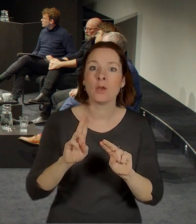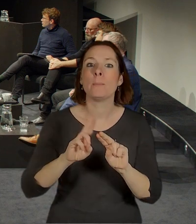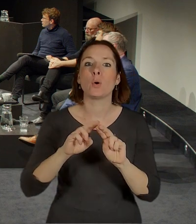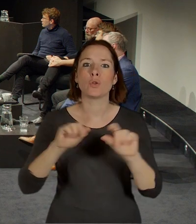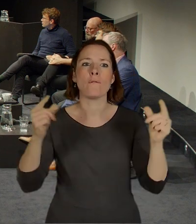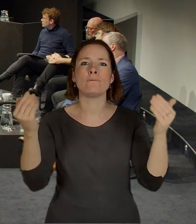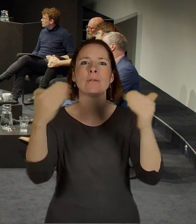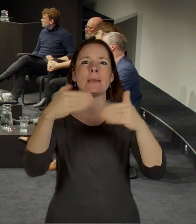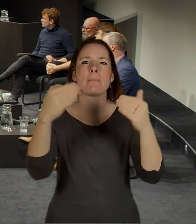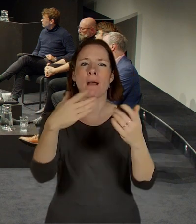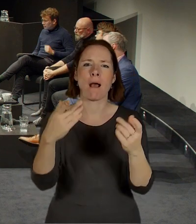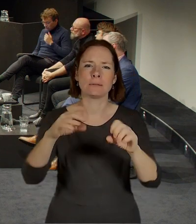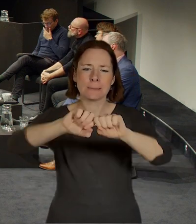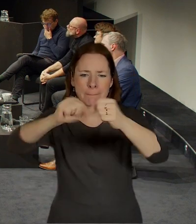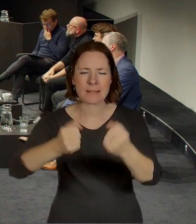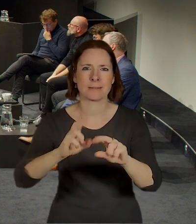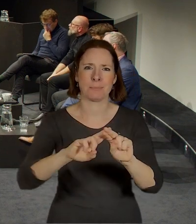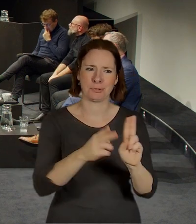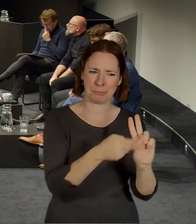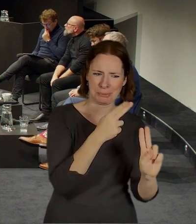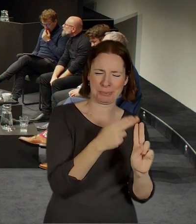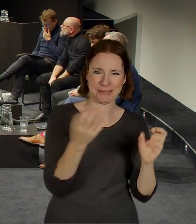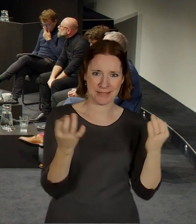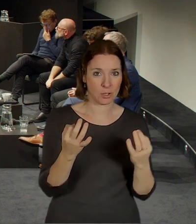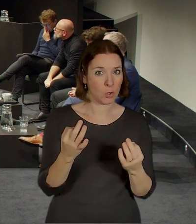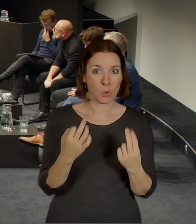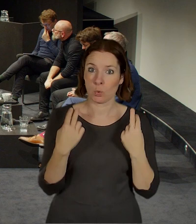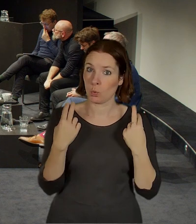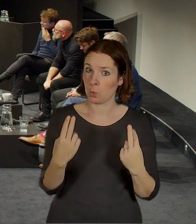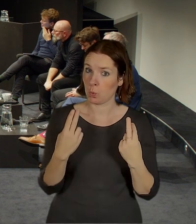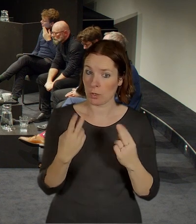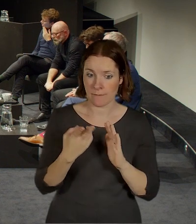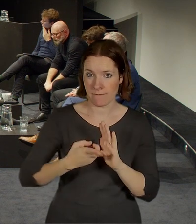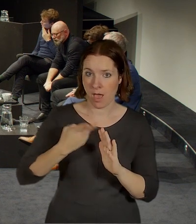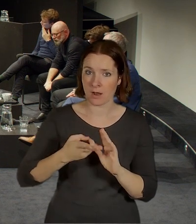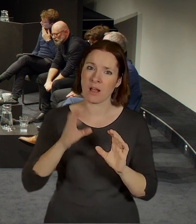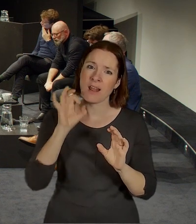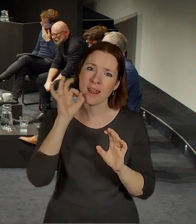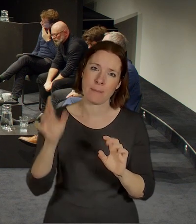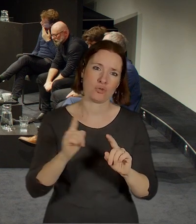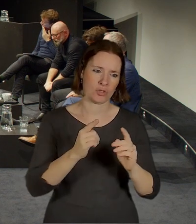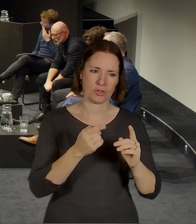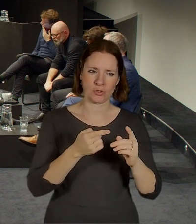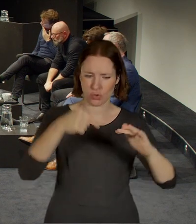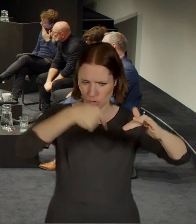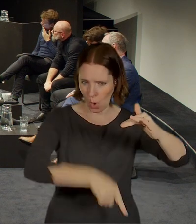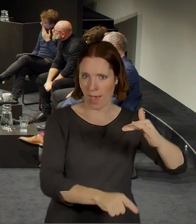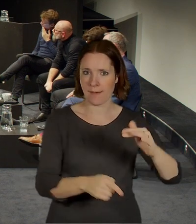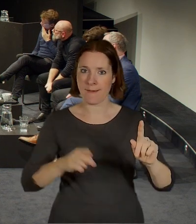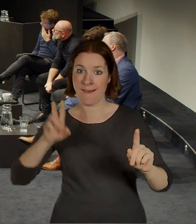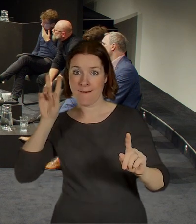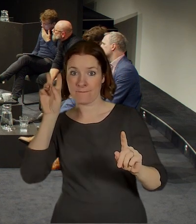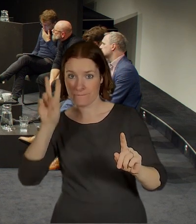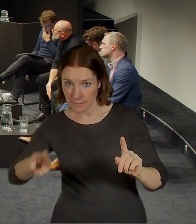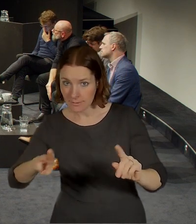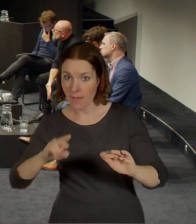vedení, čili si myslím, že je nutný, aby ten vlak jezdil pod Vltavou. A v tom smyslu se ptám, když si